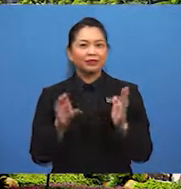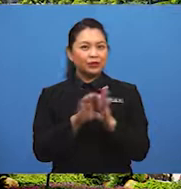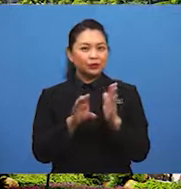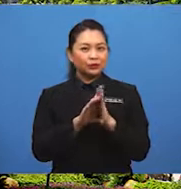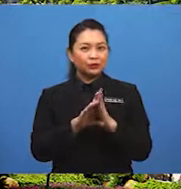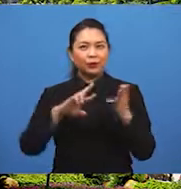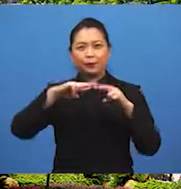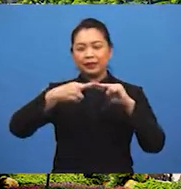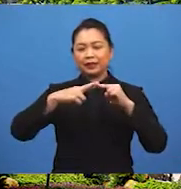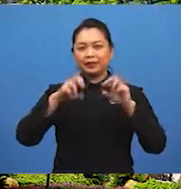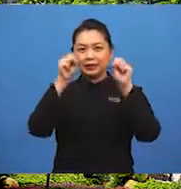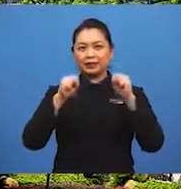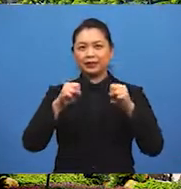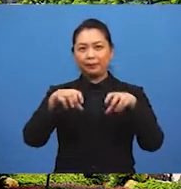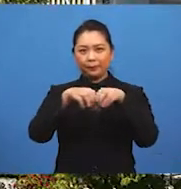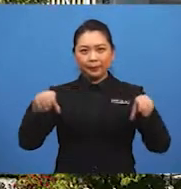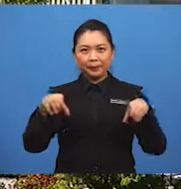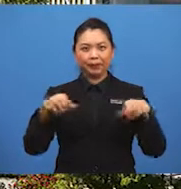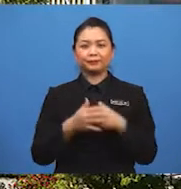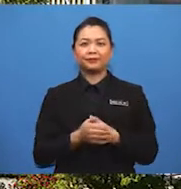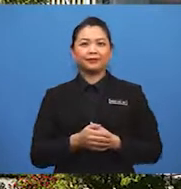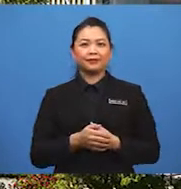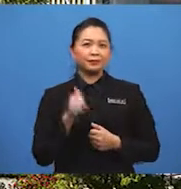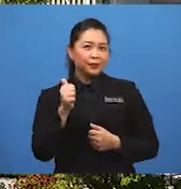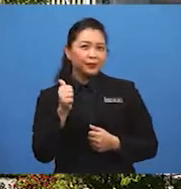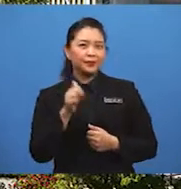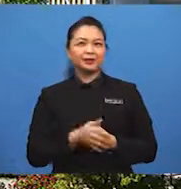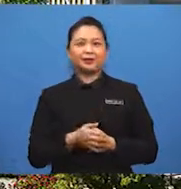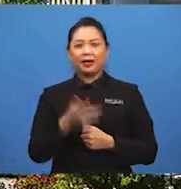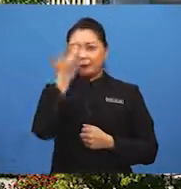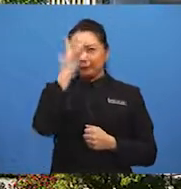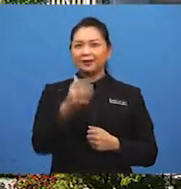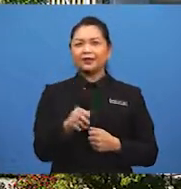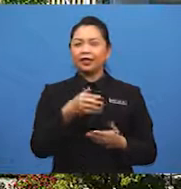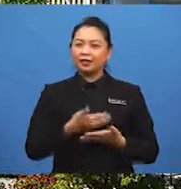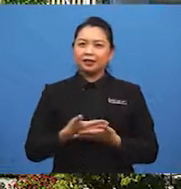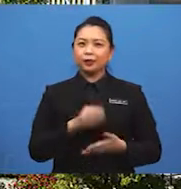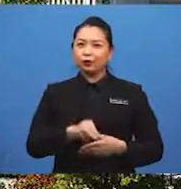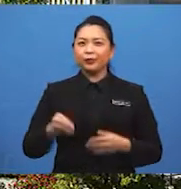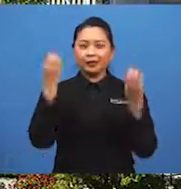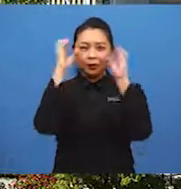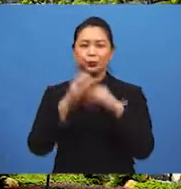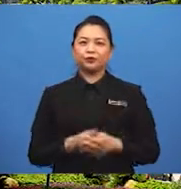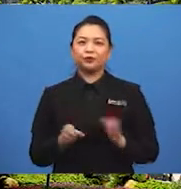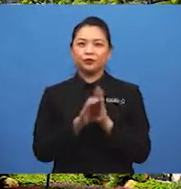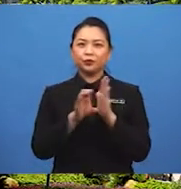Contoh membaiki sistem perparitan. Bagus! Pandai anak-anak murid jenis.